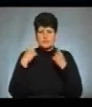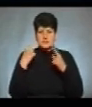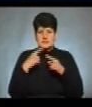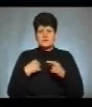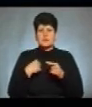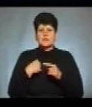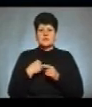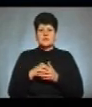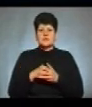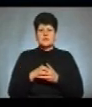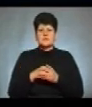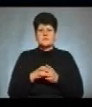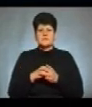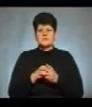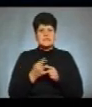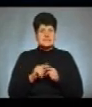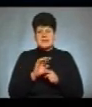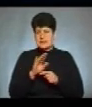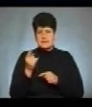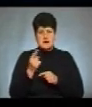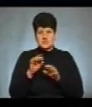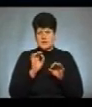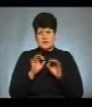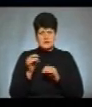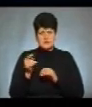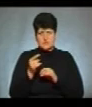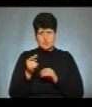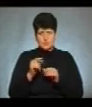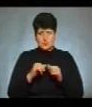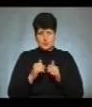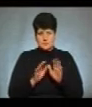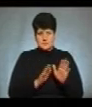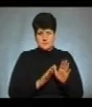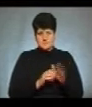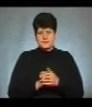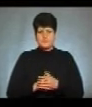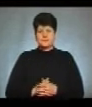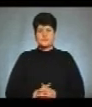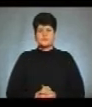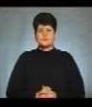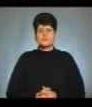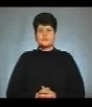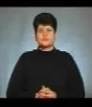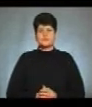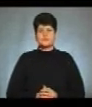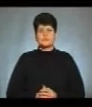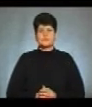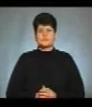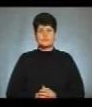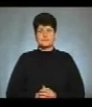мультиплікаторами. Це не перший кастинг від Тернопільської кінокомісії. Богдан Буденшук, Андрій Прокопів, новини.